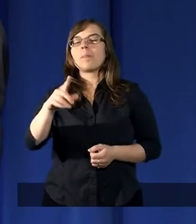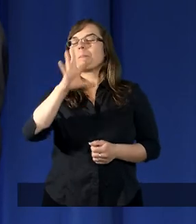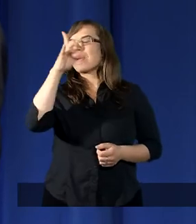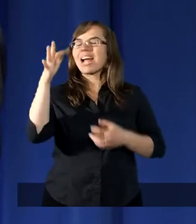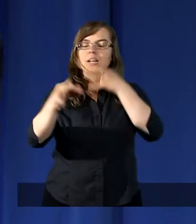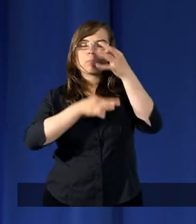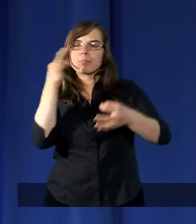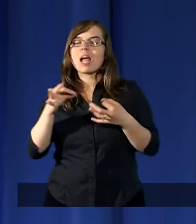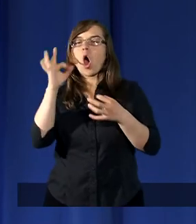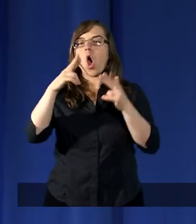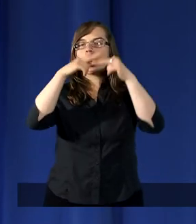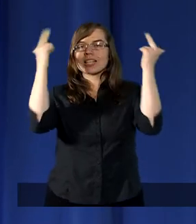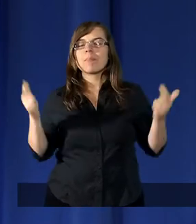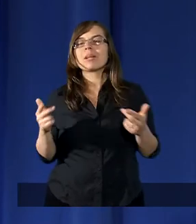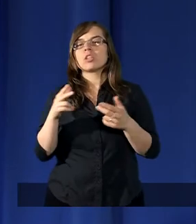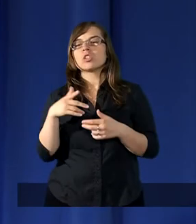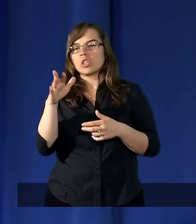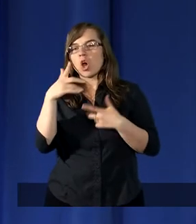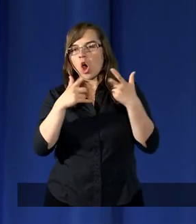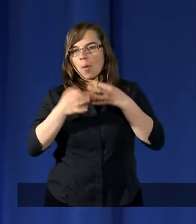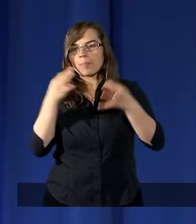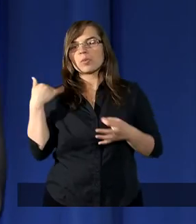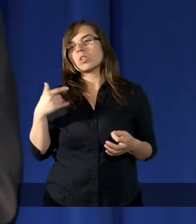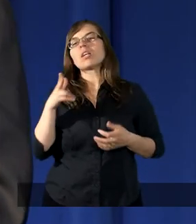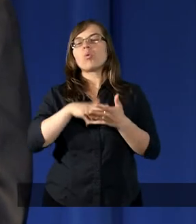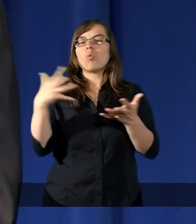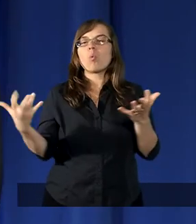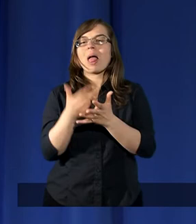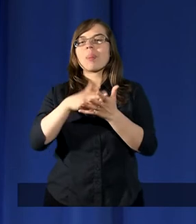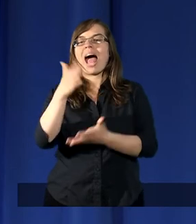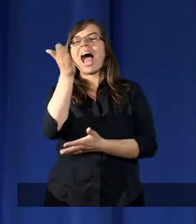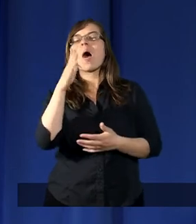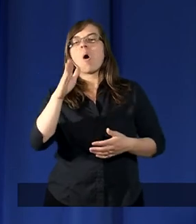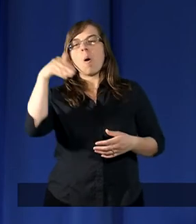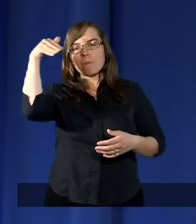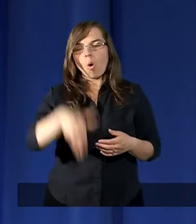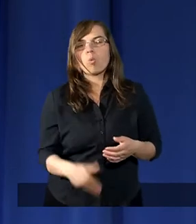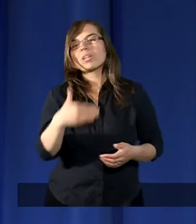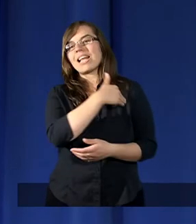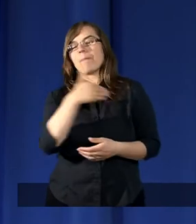piękne pieśni o niebieskiej ojczyźnie. Udałem się na południe Polski.